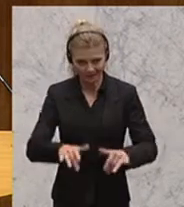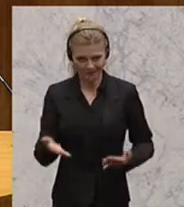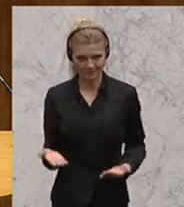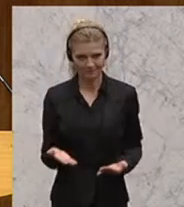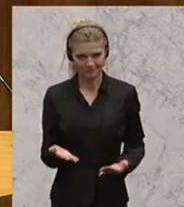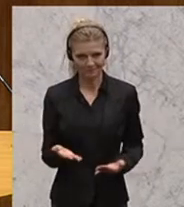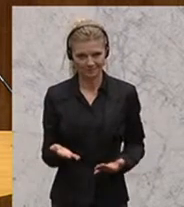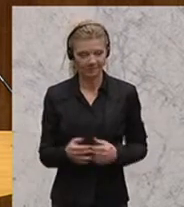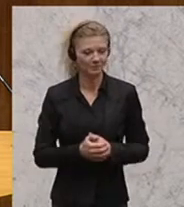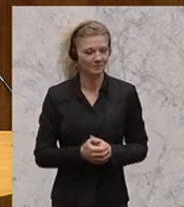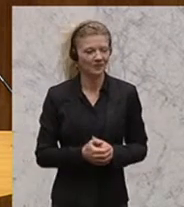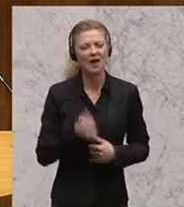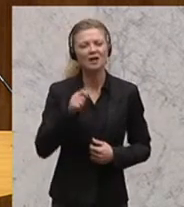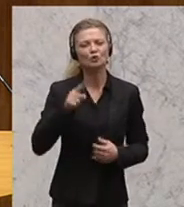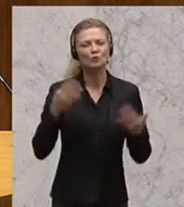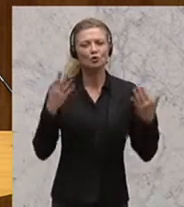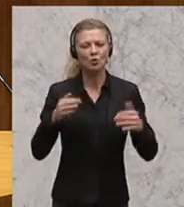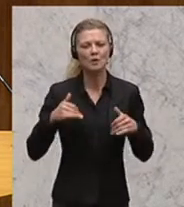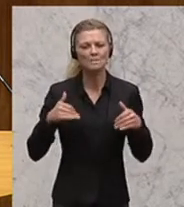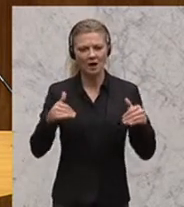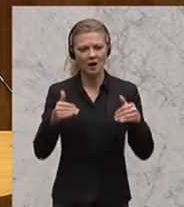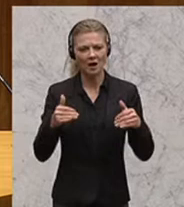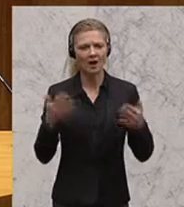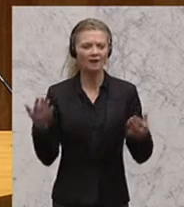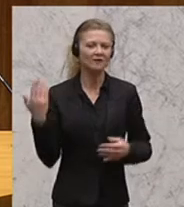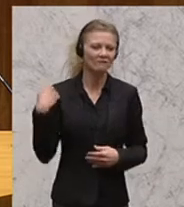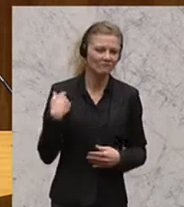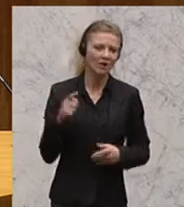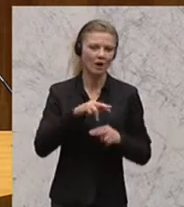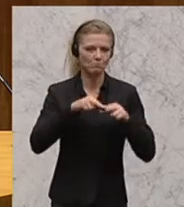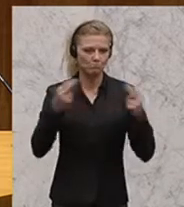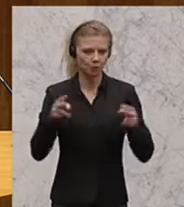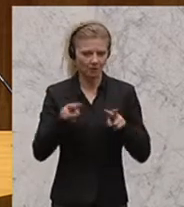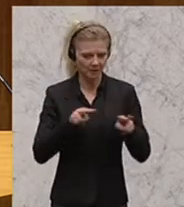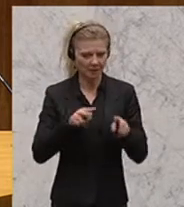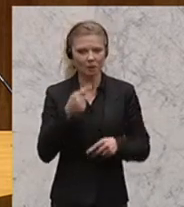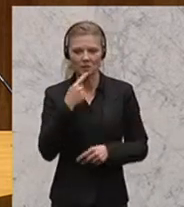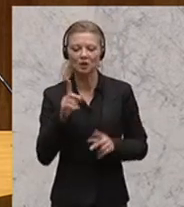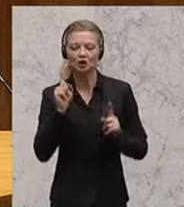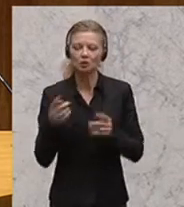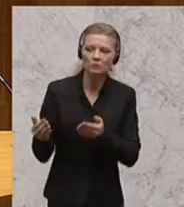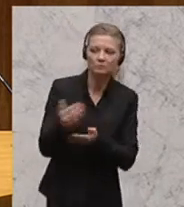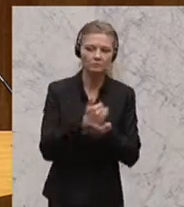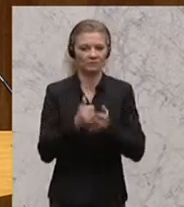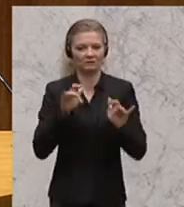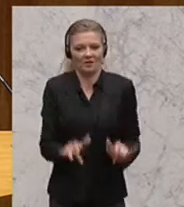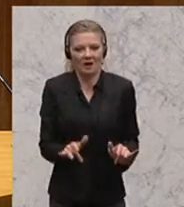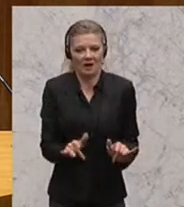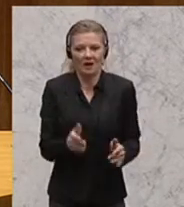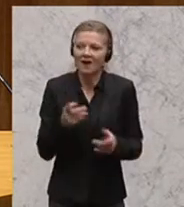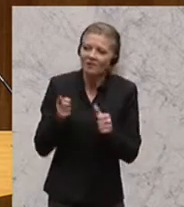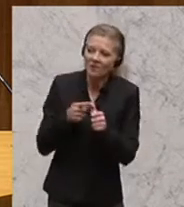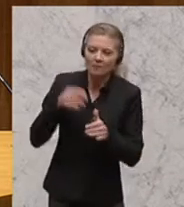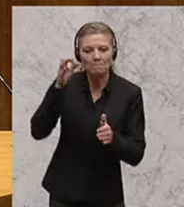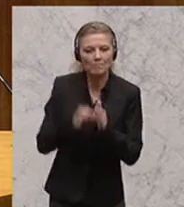1,9 Milliarden sollen laut Bundesregierung durch die Betrugsbekämpfung finanziert werden. Man fragt sich,